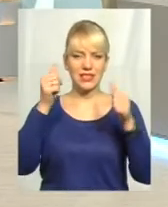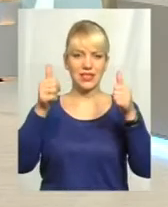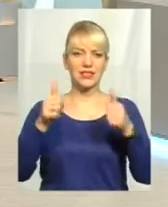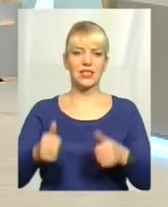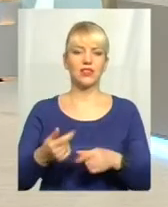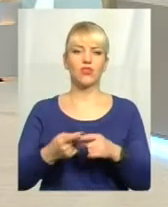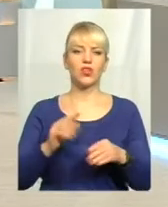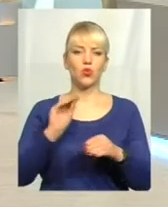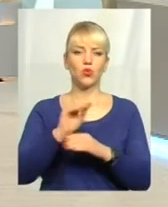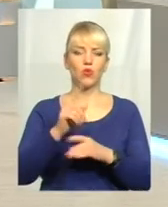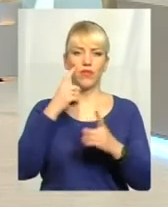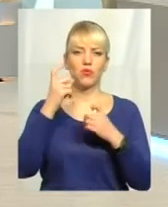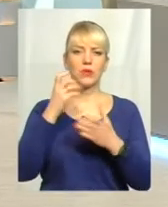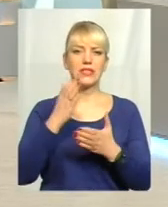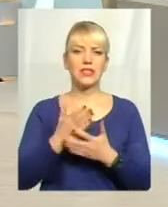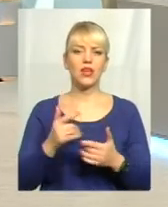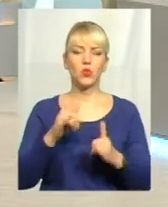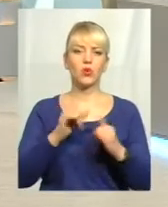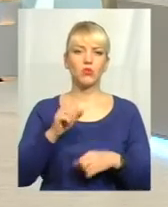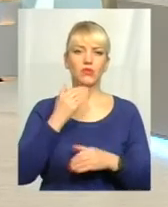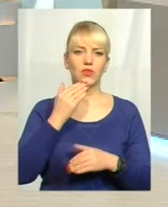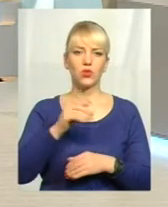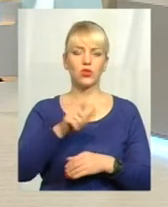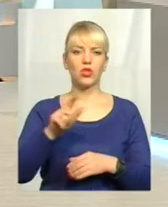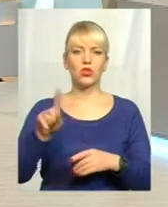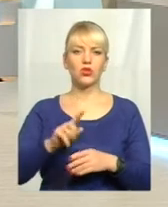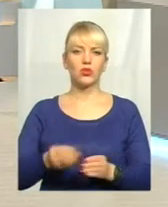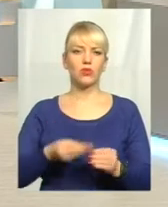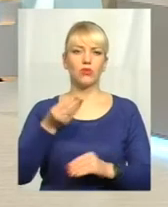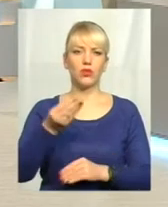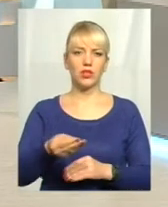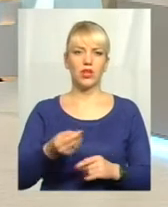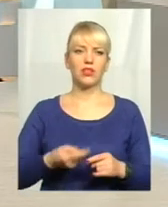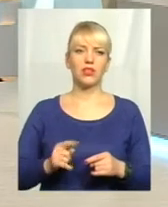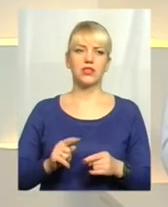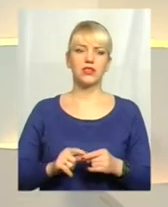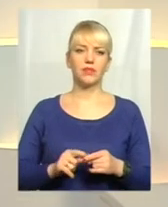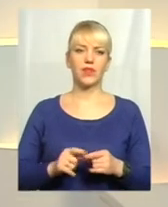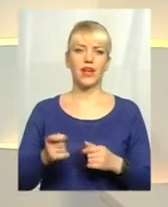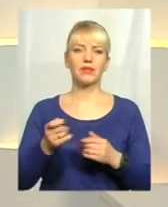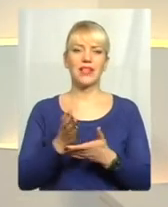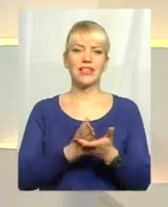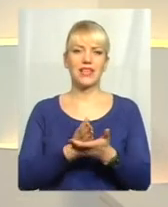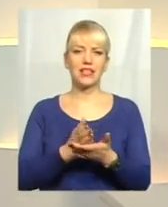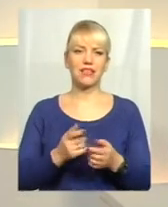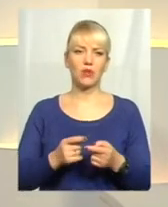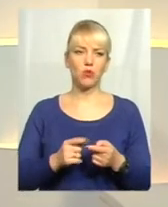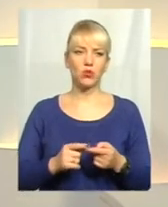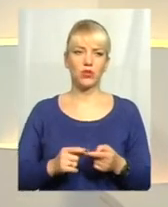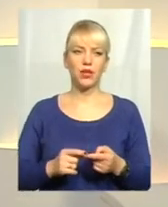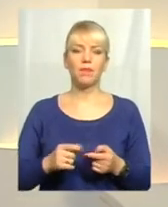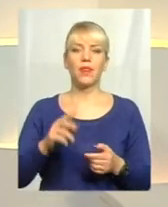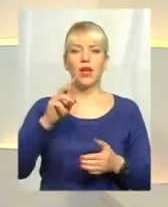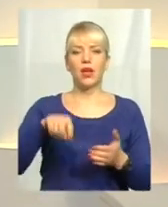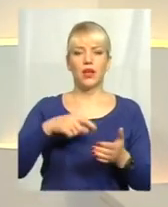додатково ще інформація, куди можуть звернутися громадяни для того, щоб подати на таку адміністративну послугу. А от безпосередньо у Хмельницькому, ми всі